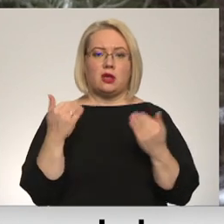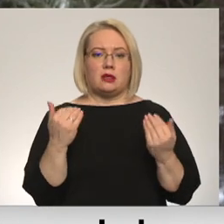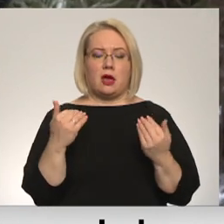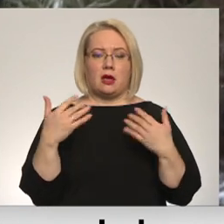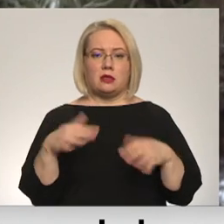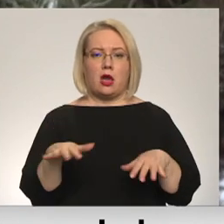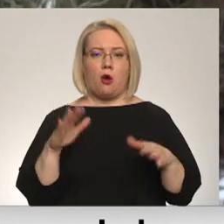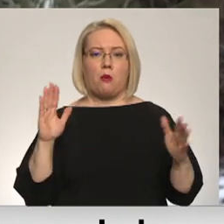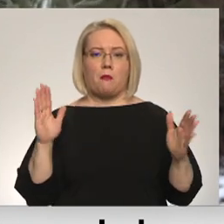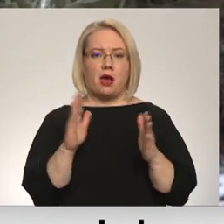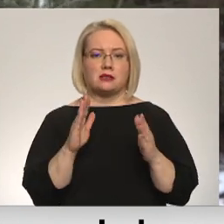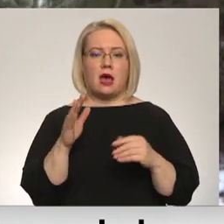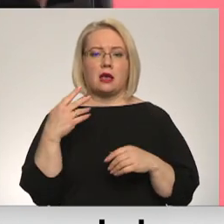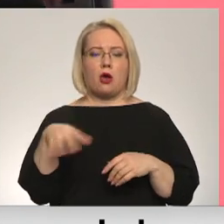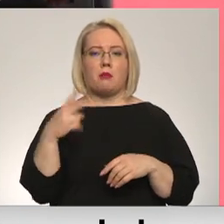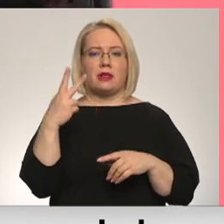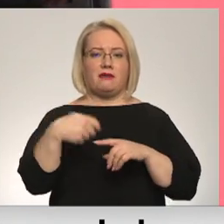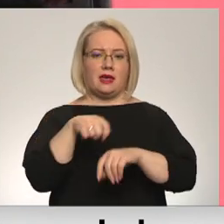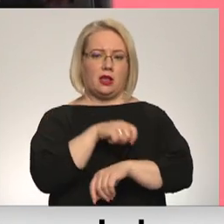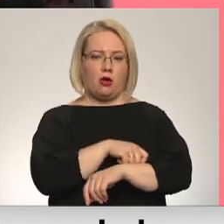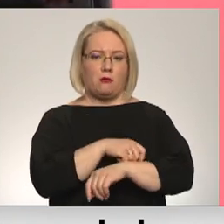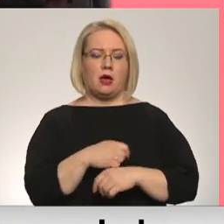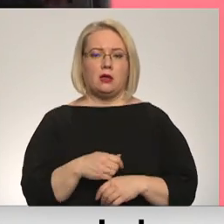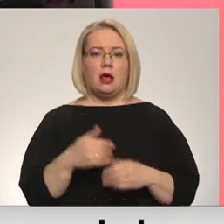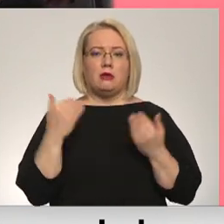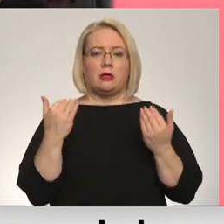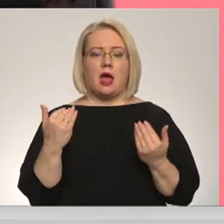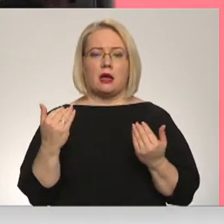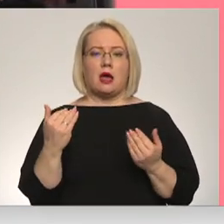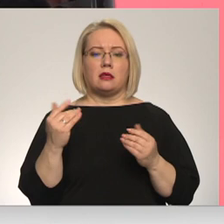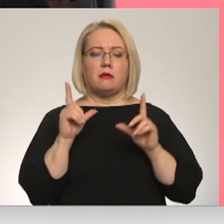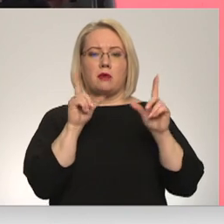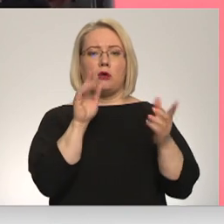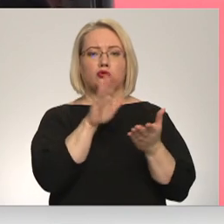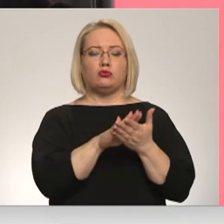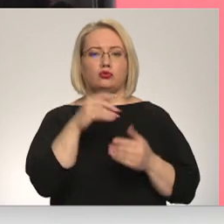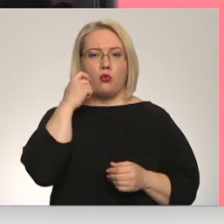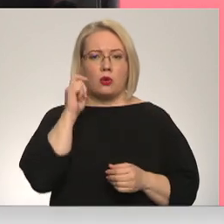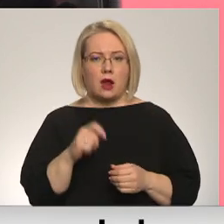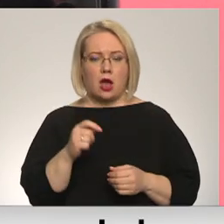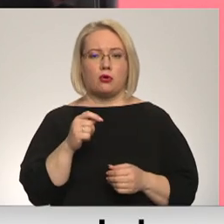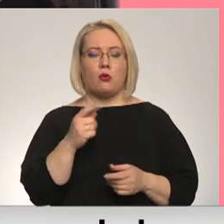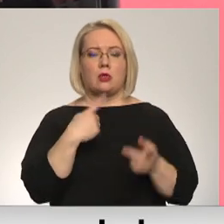mazāk nekā divu kilometrus. Es braucu tagad uz Ukrainu, un no Ukrainas braucot atpakaļ brauks šeit.